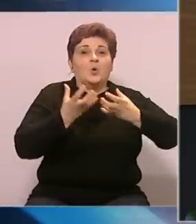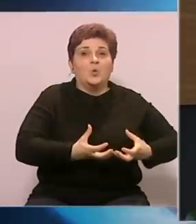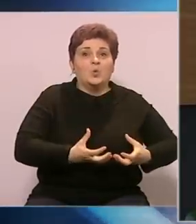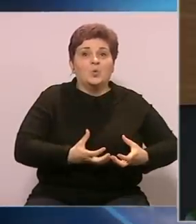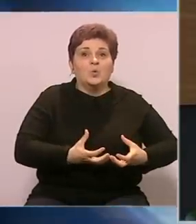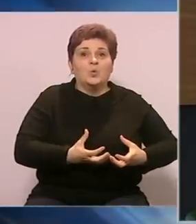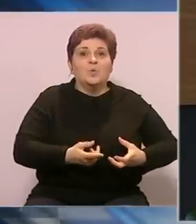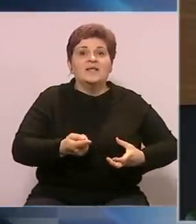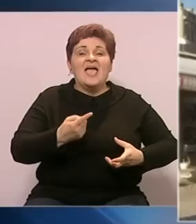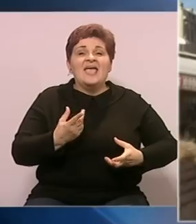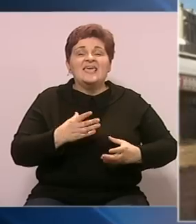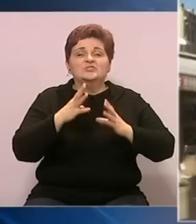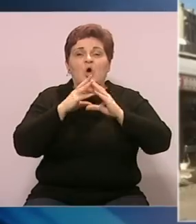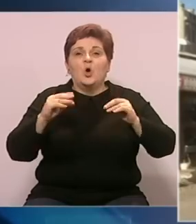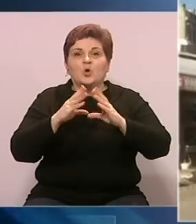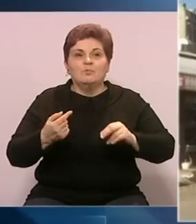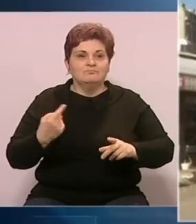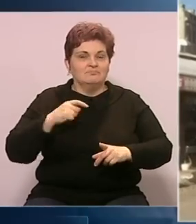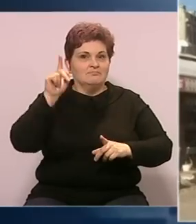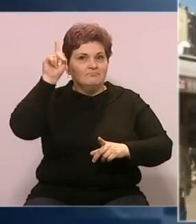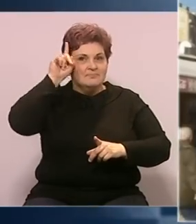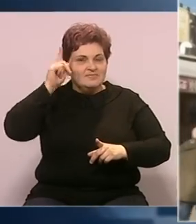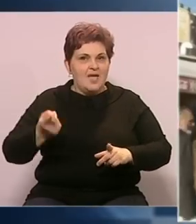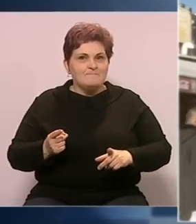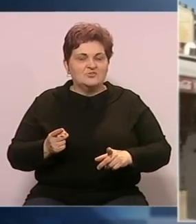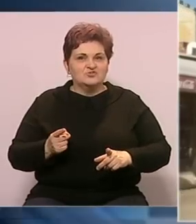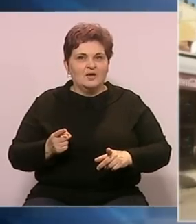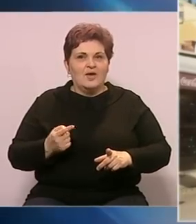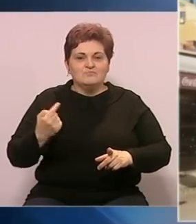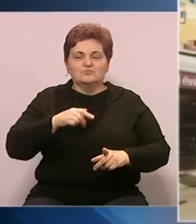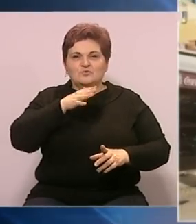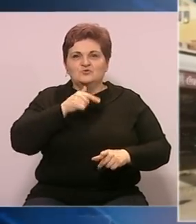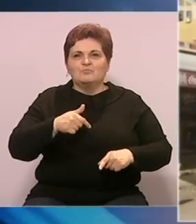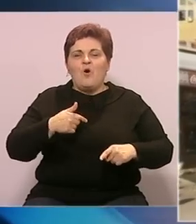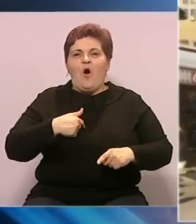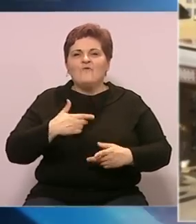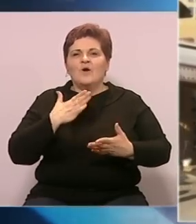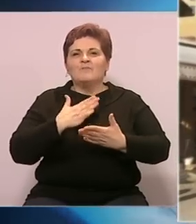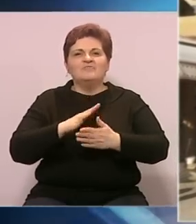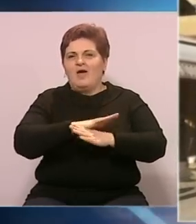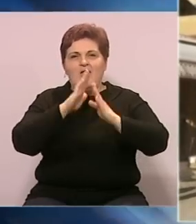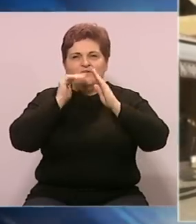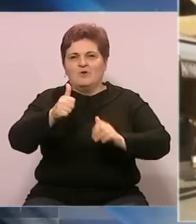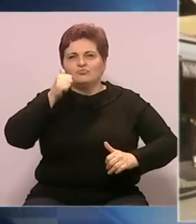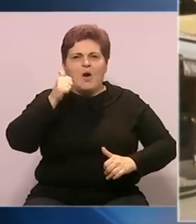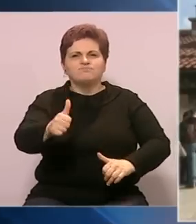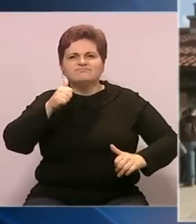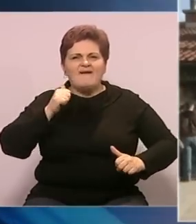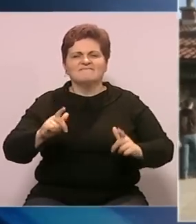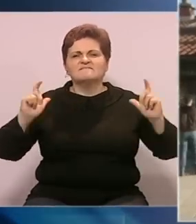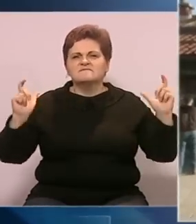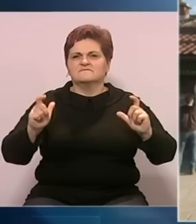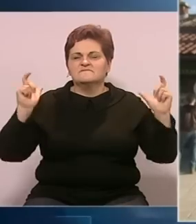iz Rumunije. Došao sam iz Njemačke i iz Minhena i došao sam ovdje u Sarajevo da točekam nevjerovatno dobru novu godinu.